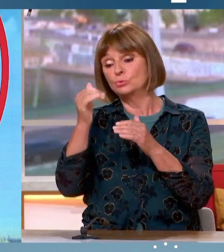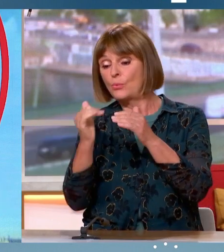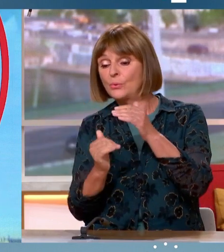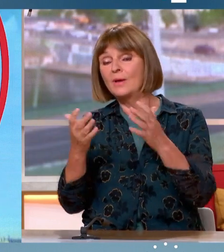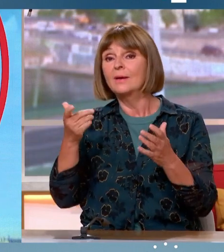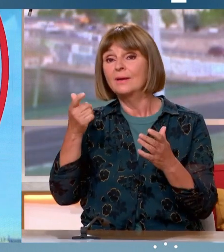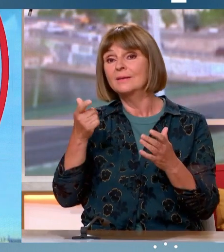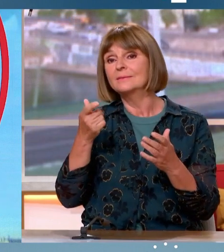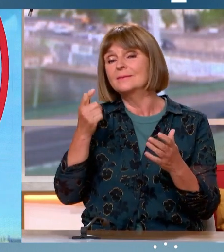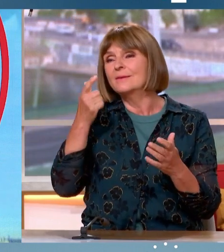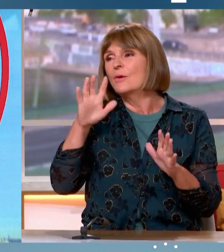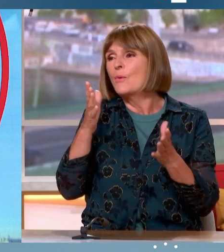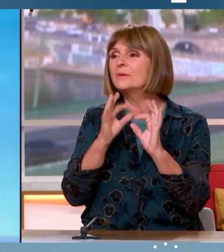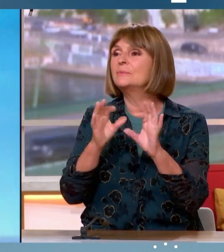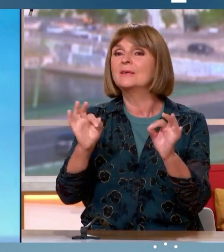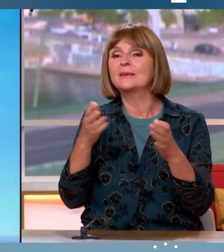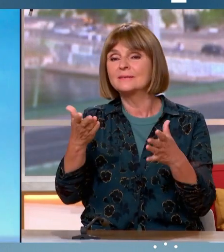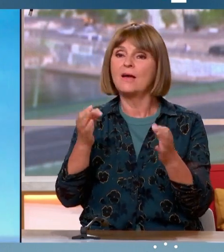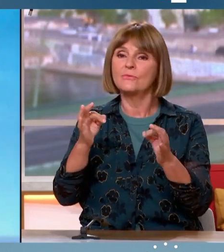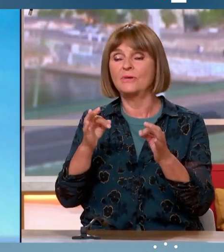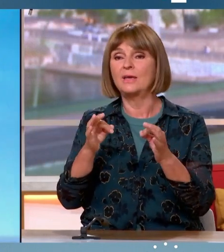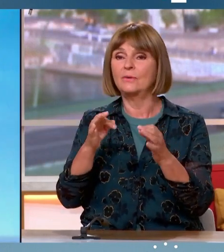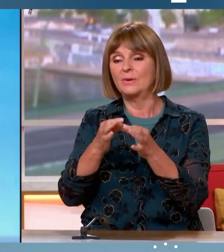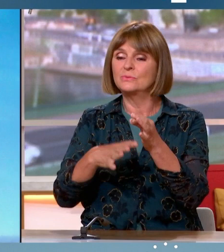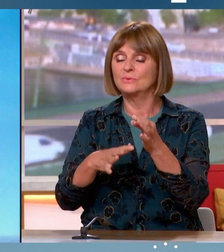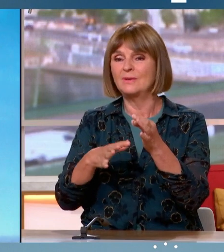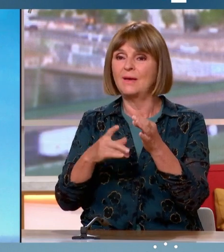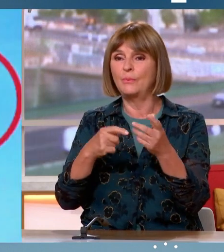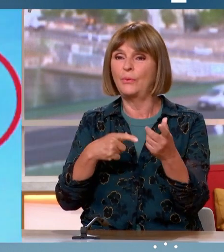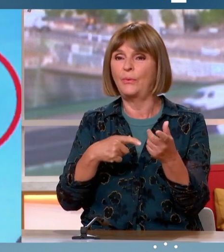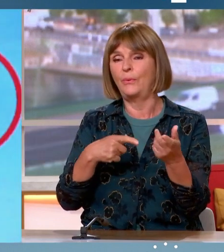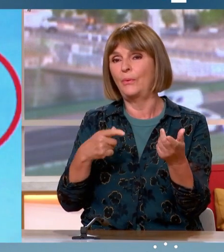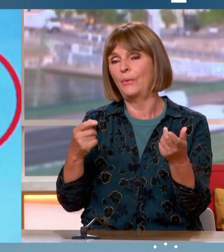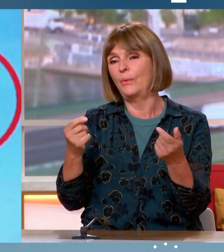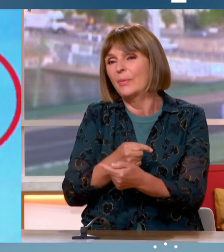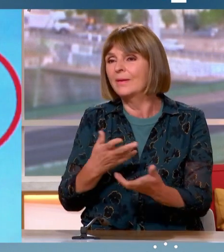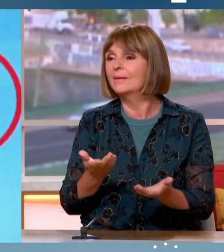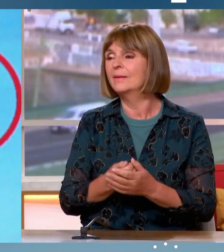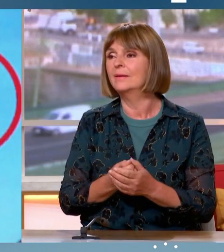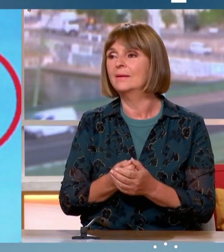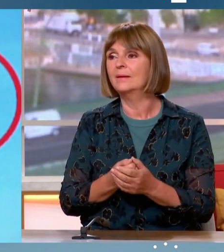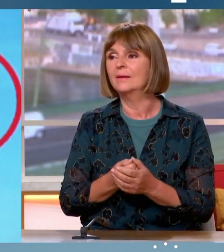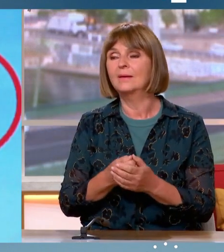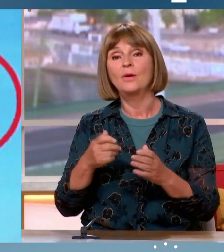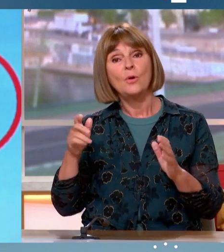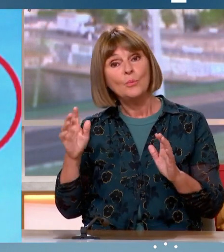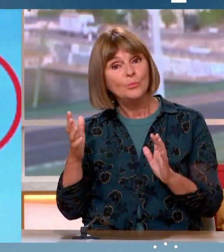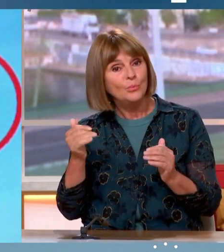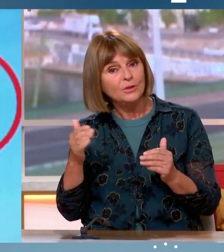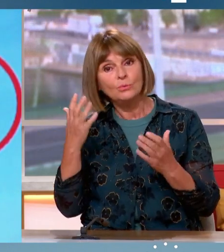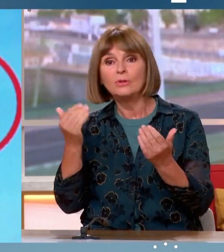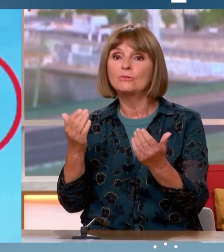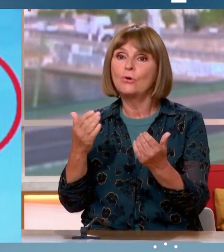expliquez ce tassement, cette contre-performance de La République En Marche et de ses alliés dont vous faites partie ? Olivier Thunberg, on va peut-être attendre le résultat de dimanche.